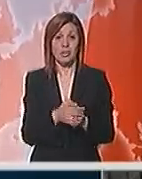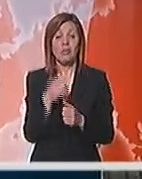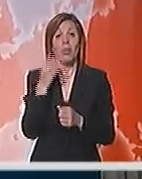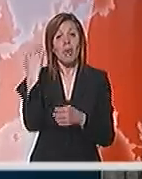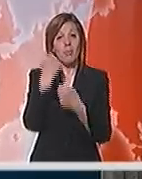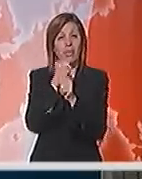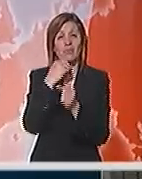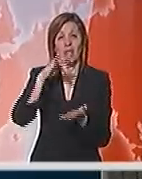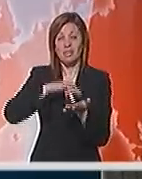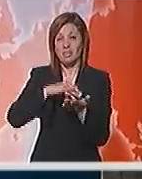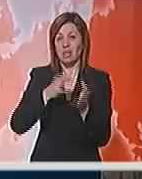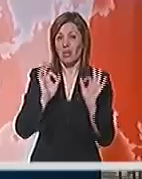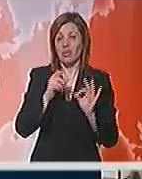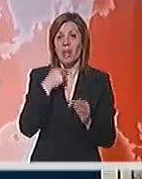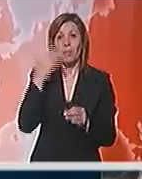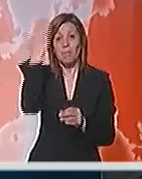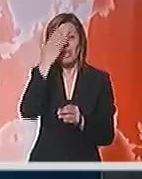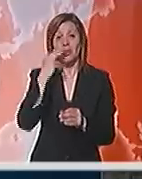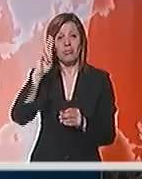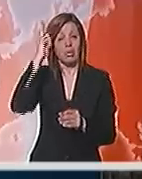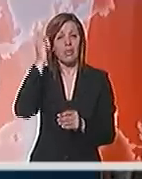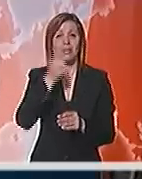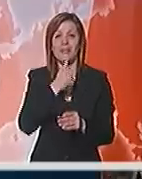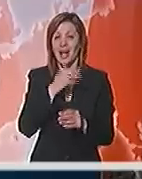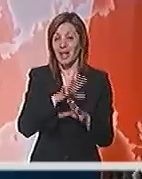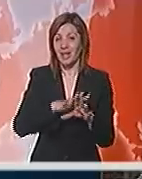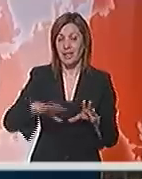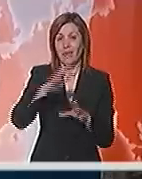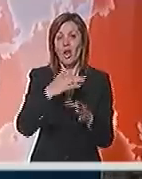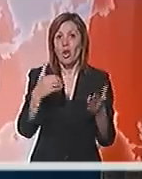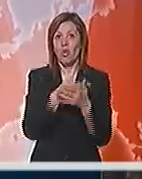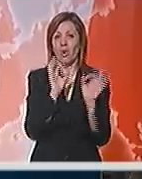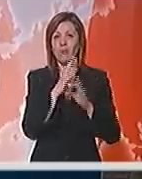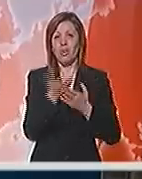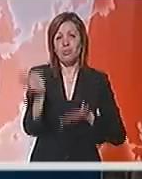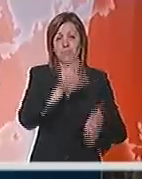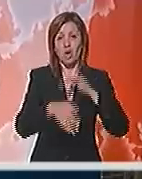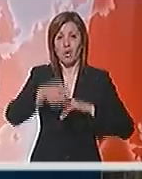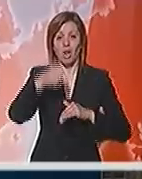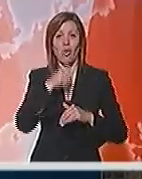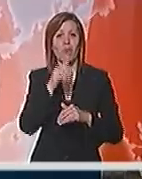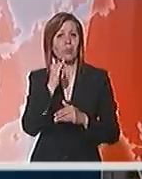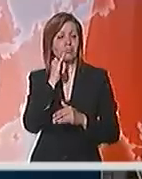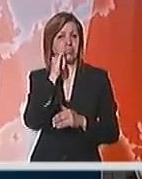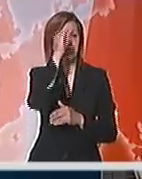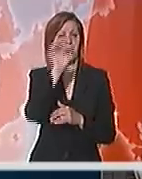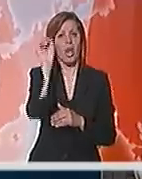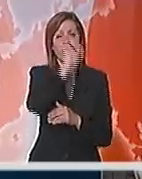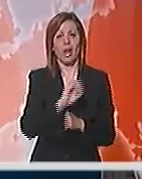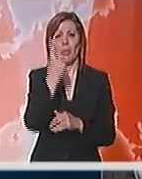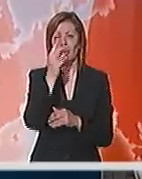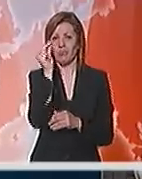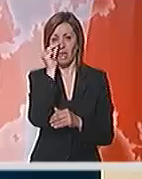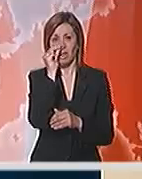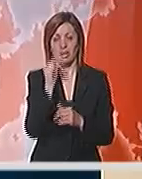bivša srednja klasa mašta u uranku na nekoj od popularnih zelenih lokacija, nova klasa već je spakovala kofre i naputuje ka svojim prvomajskim